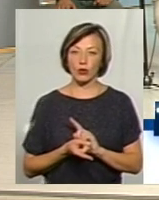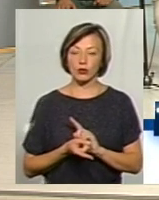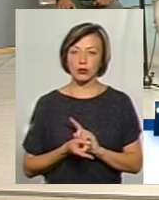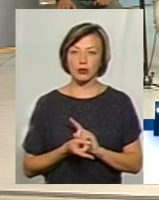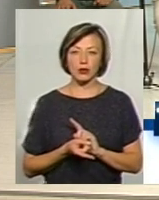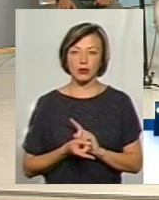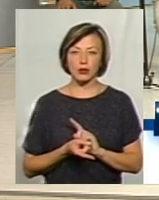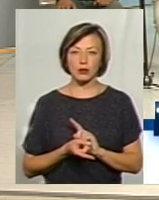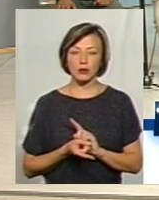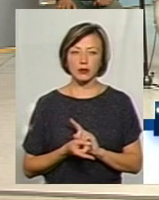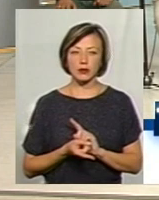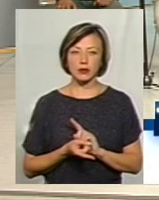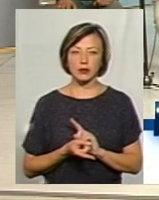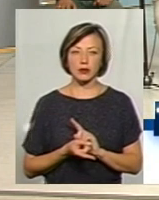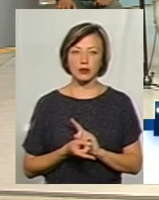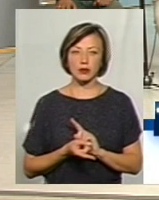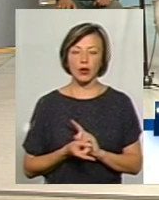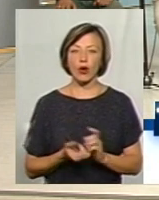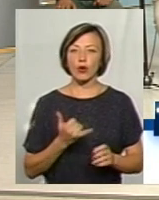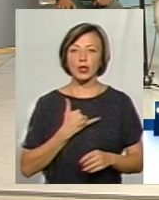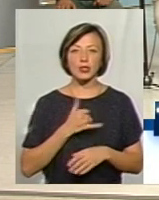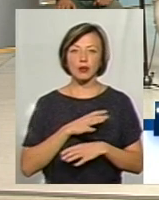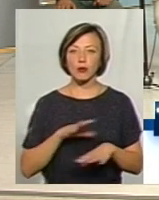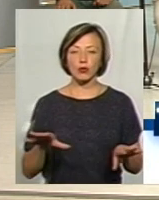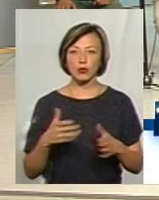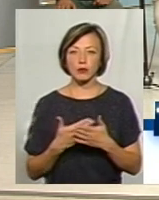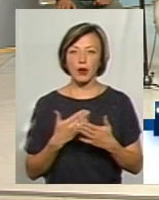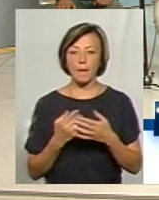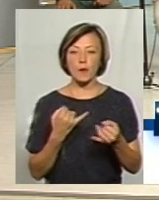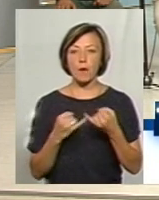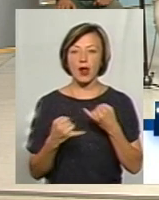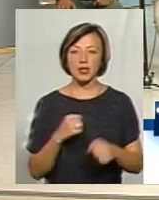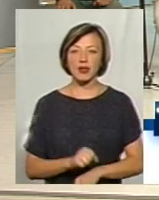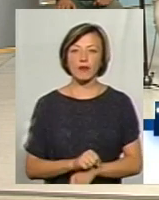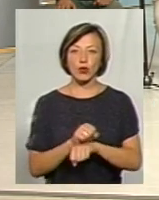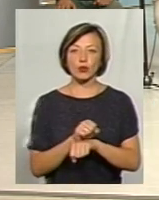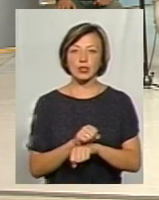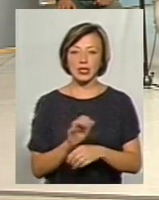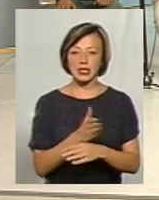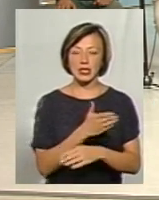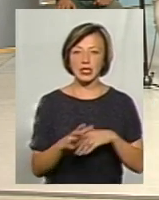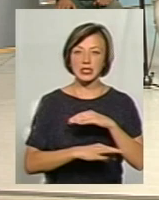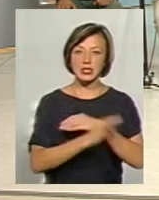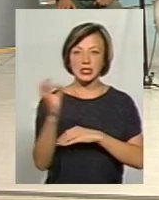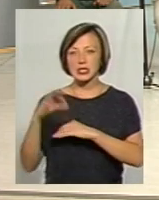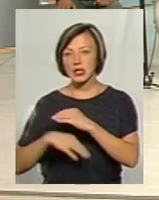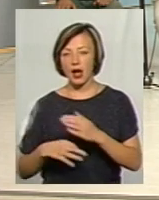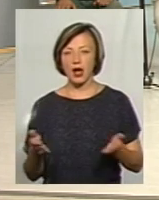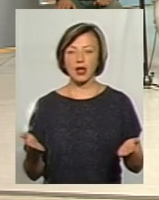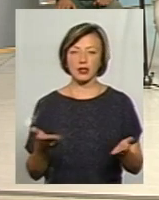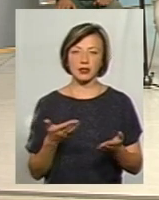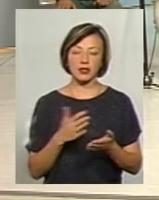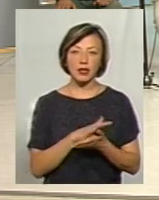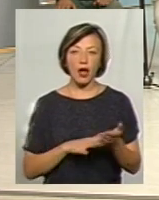Нас не було, як під час помаранчевої революції, ділили на Схід і Захід і